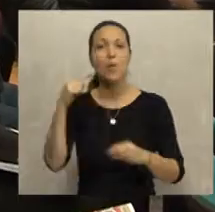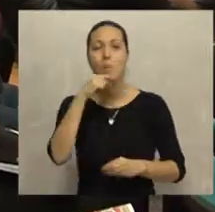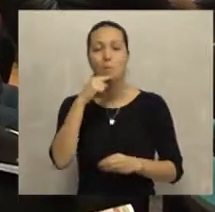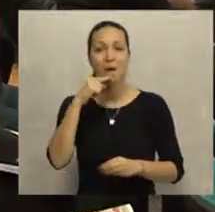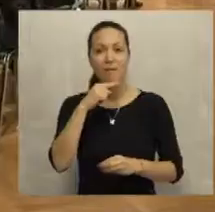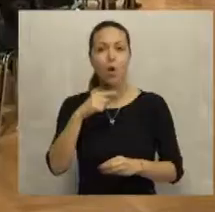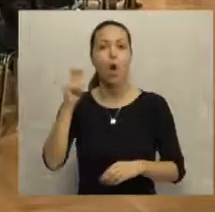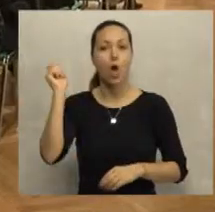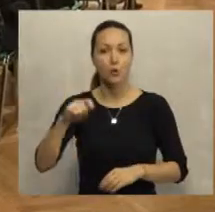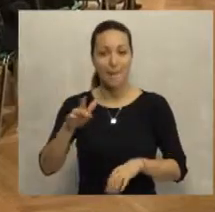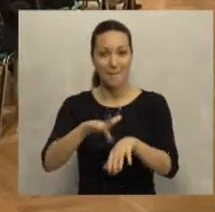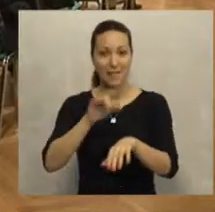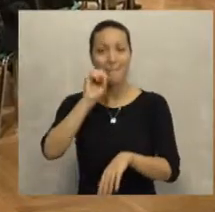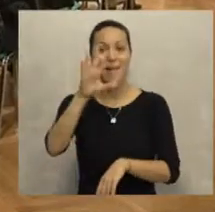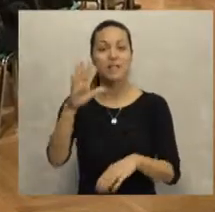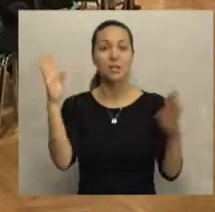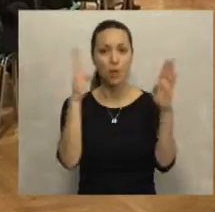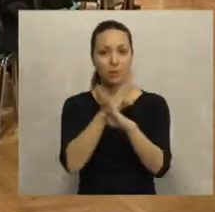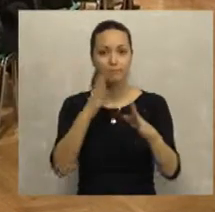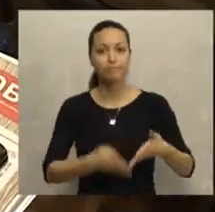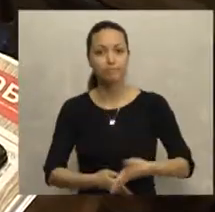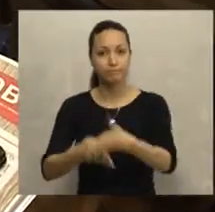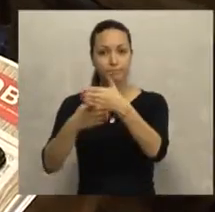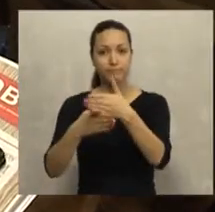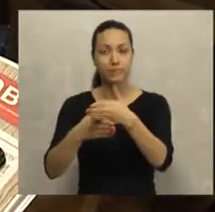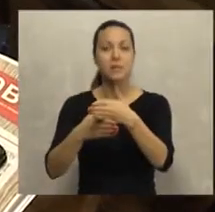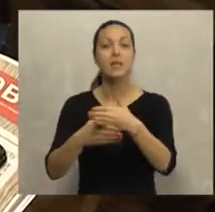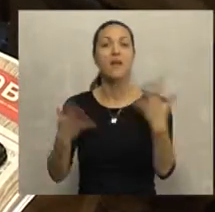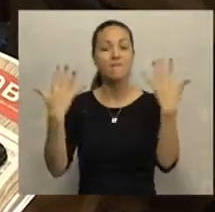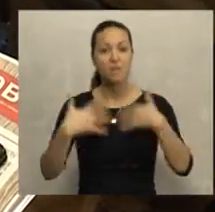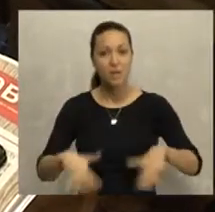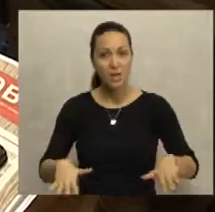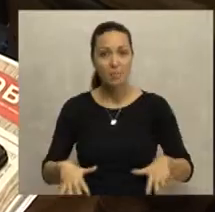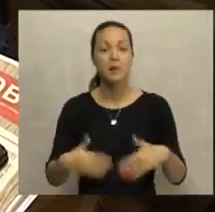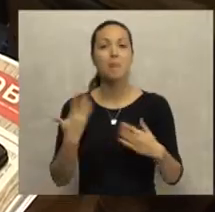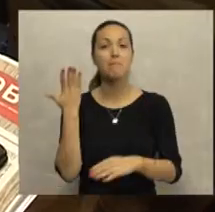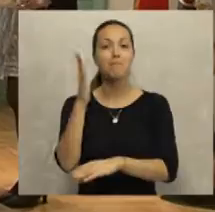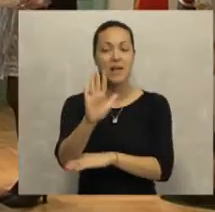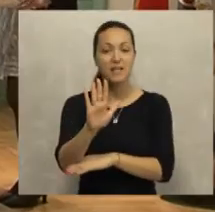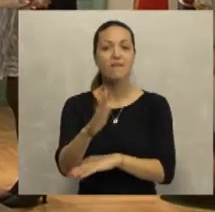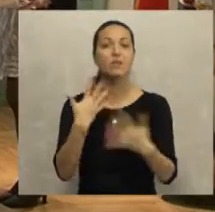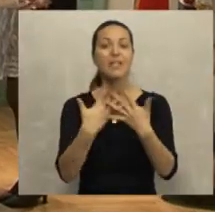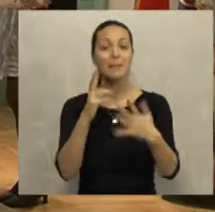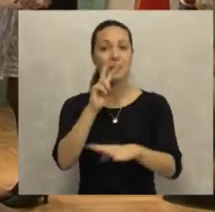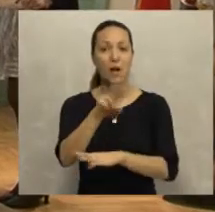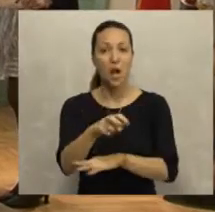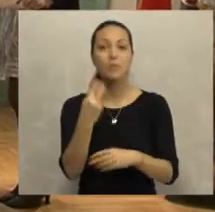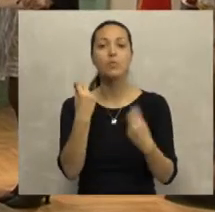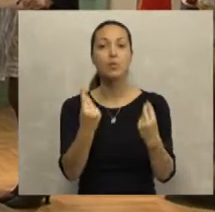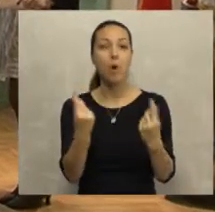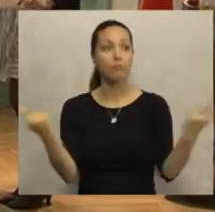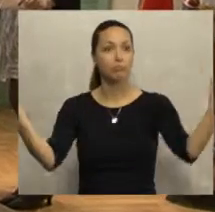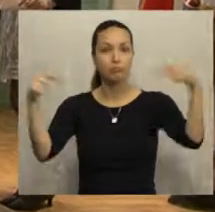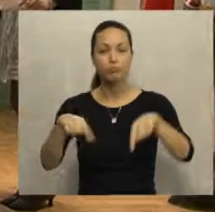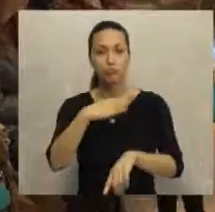Južnobačkog upravnog okruga. U petak 15. marta podsticajne mere za poslodavce predstavljene su i u Sremskim Karlovcima